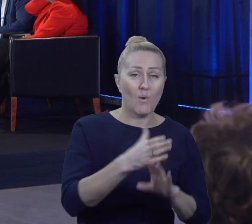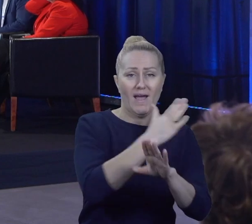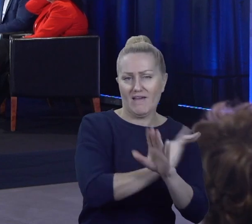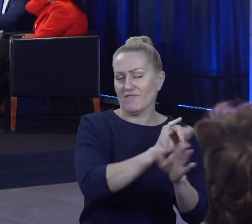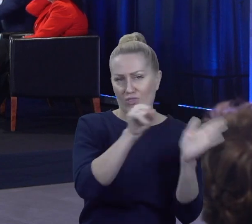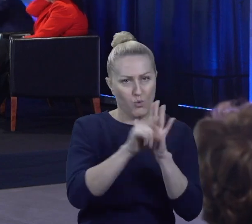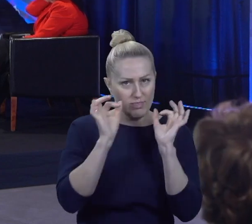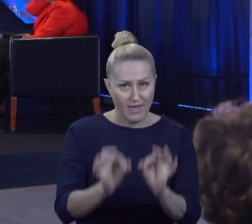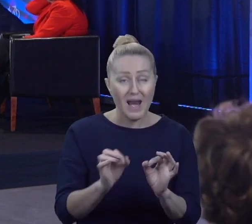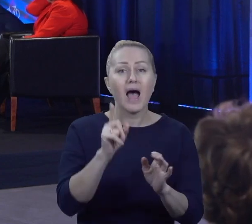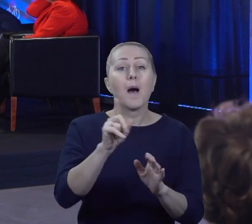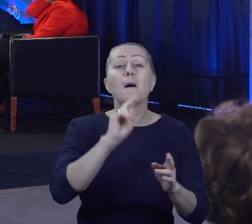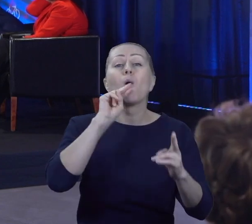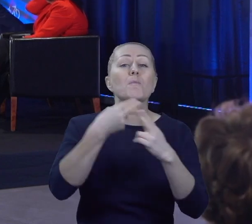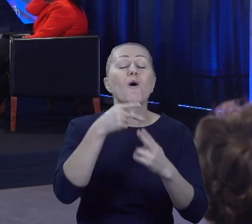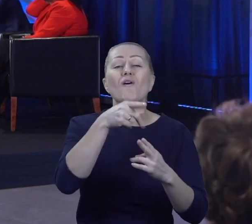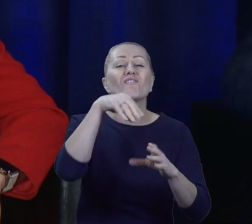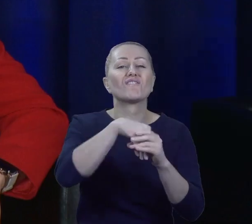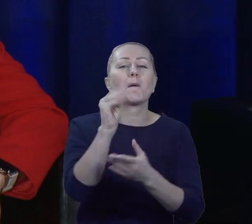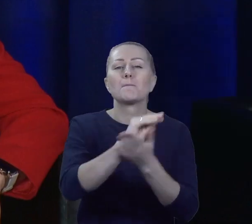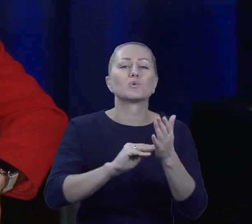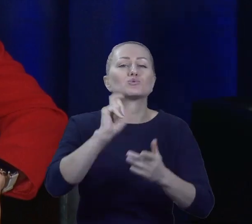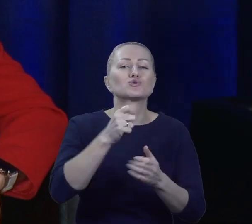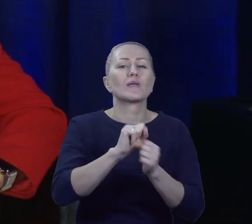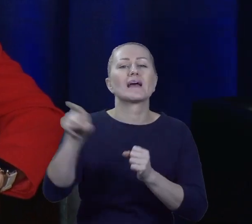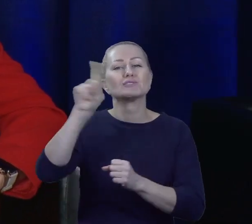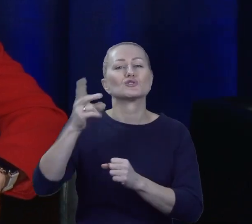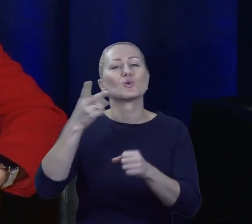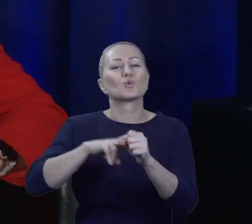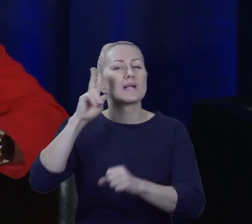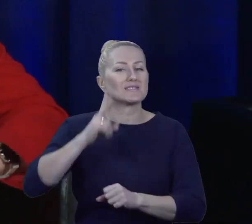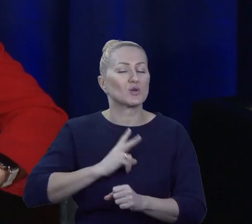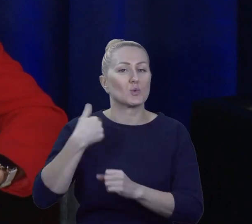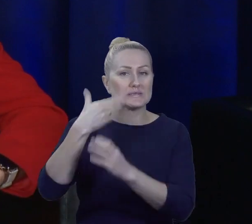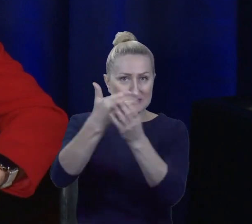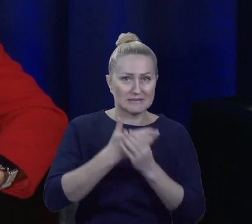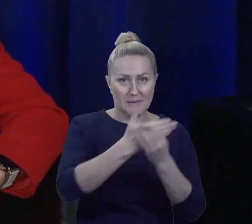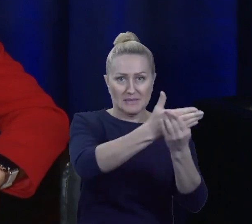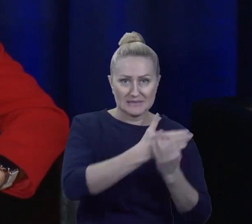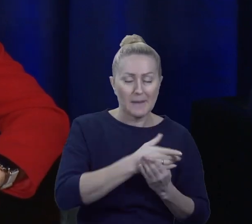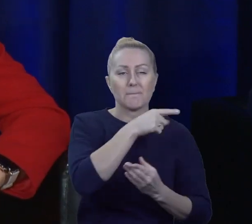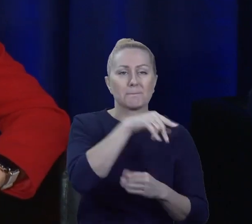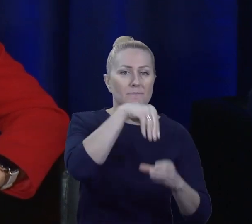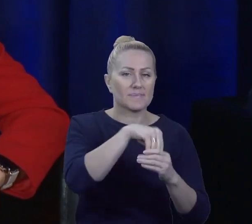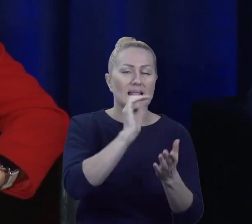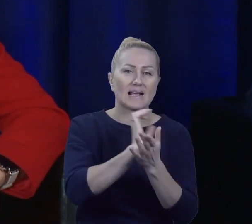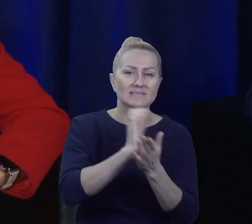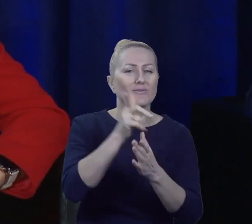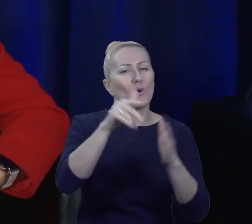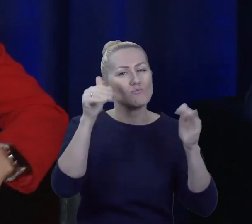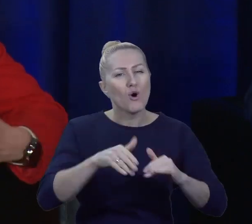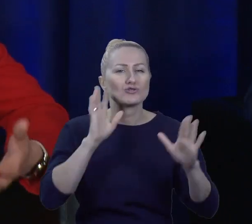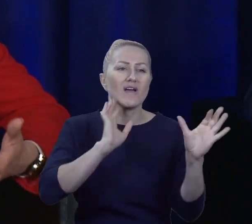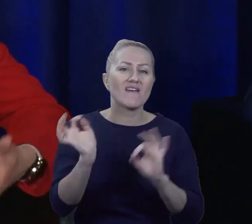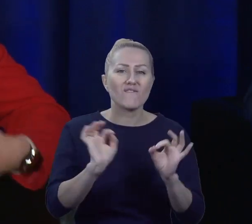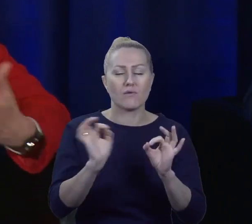to co w niej się mieści i jakiego rodzaju instytucje są zapraszane, to już mówię, jest to gazeta, w której mogą swoje informacje